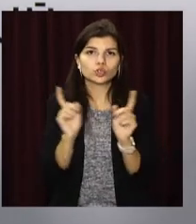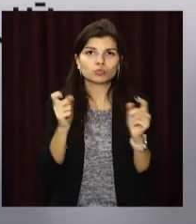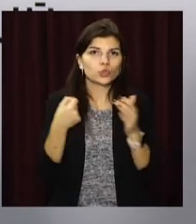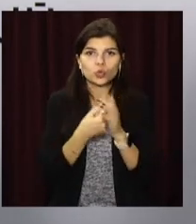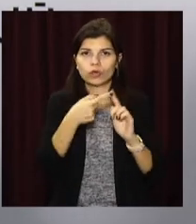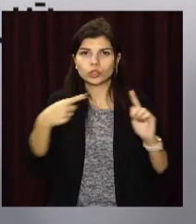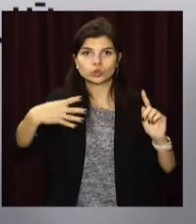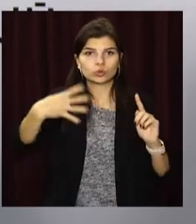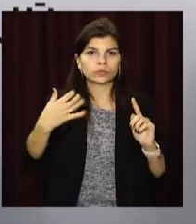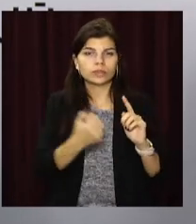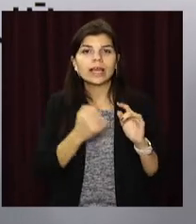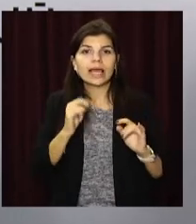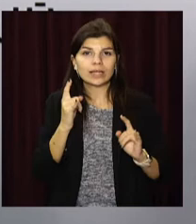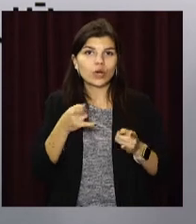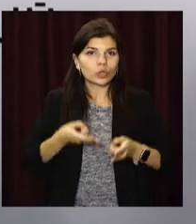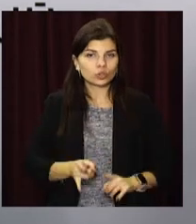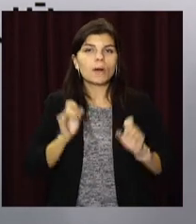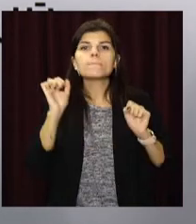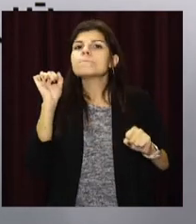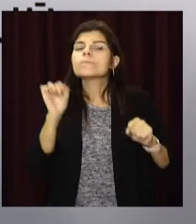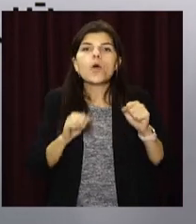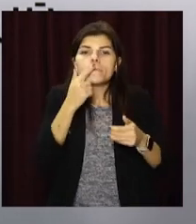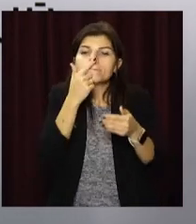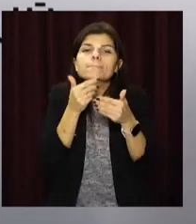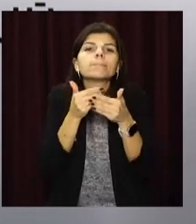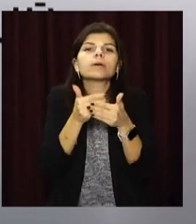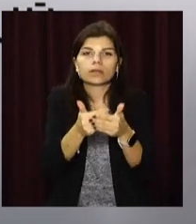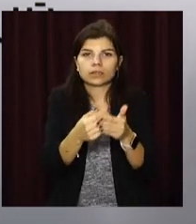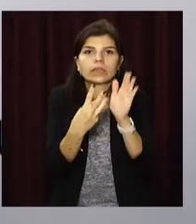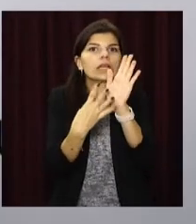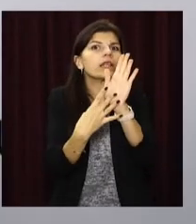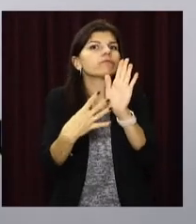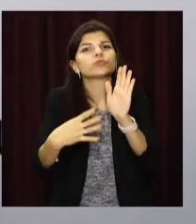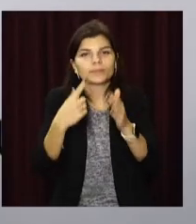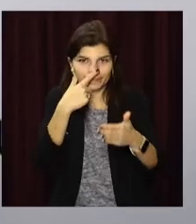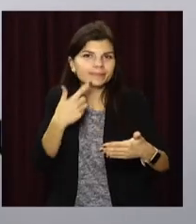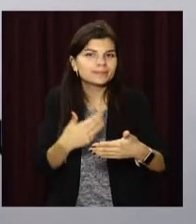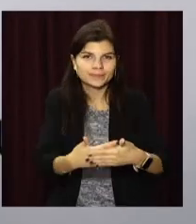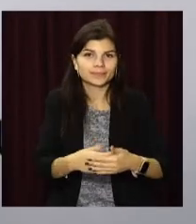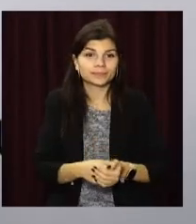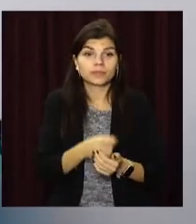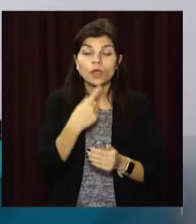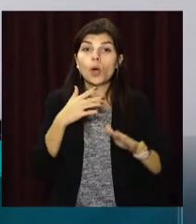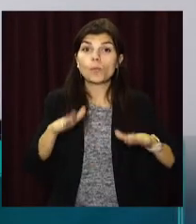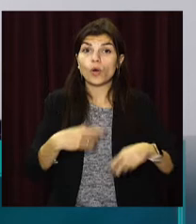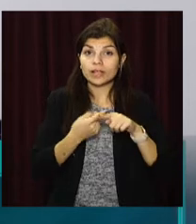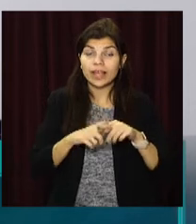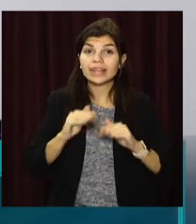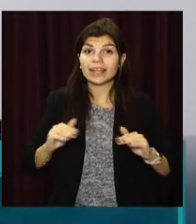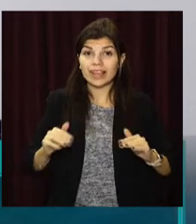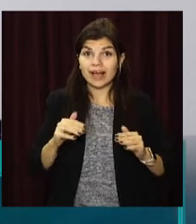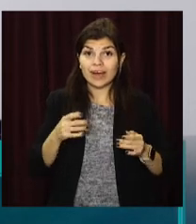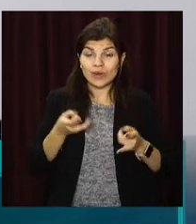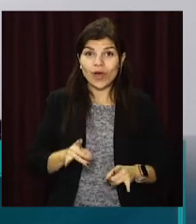і дитинка народилась максимально близько до свого терміну. Зразу після рождення такі дітки